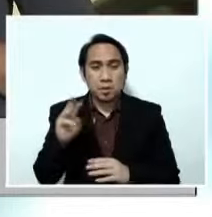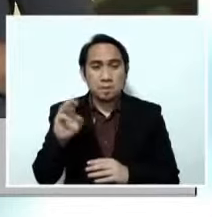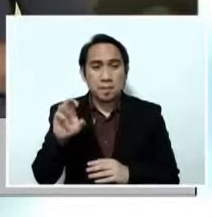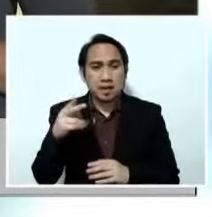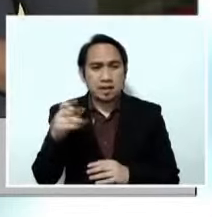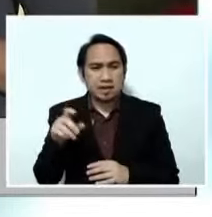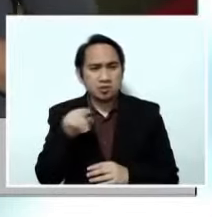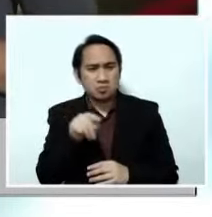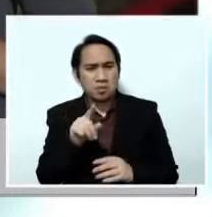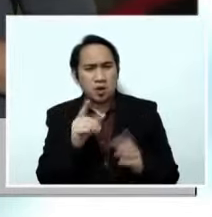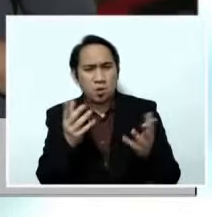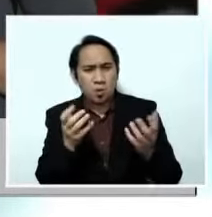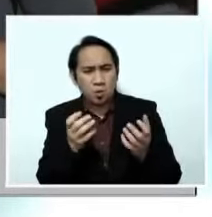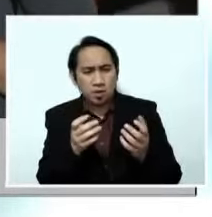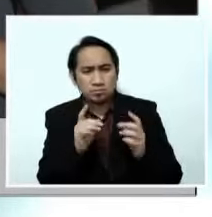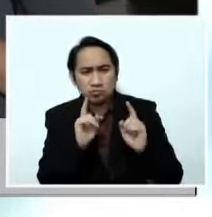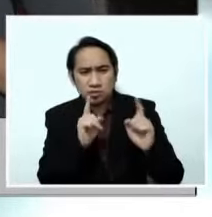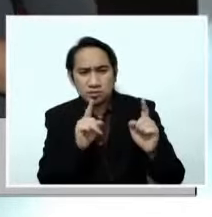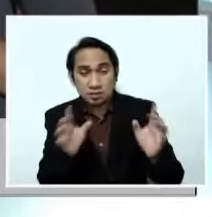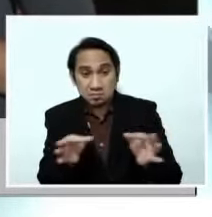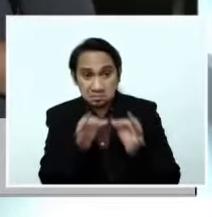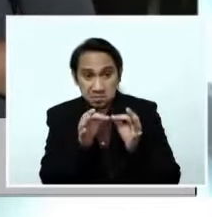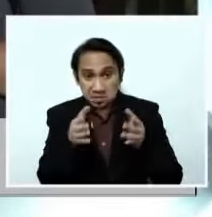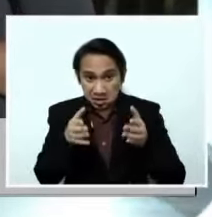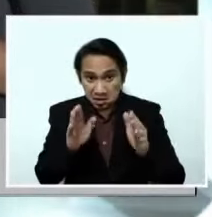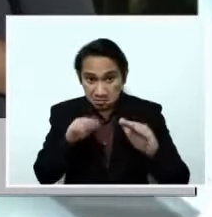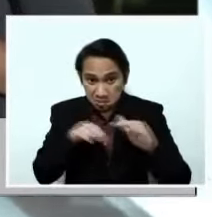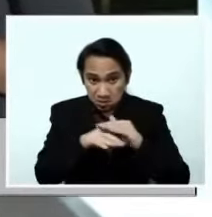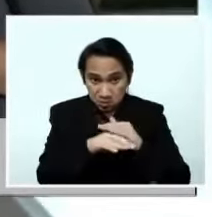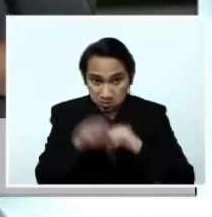magsimba ay pinapasok sa loob ng simbahan?